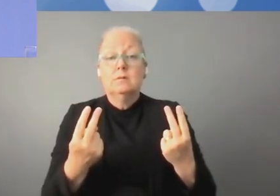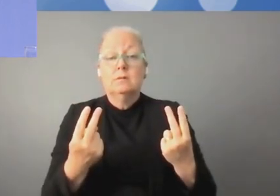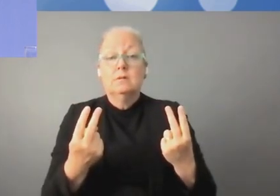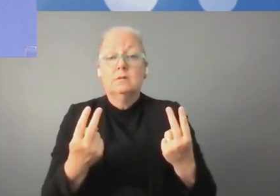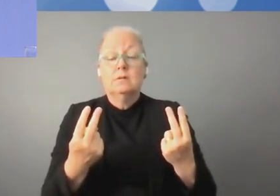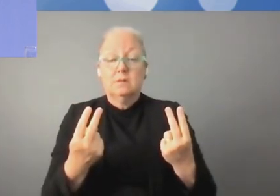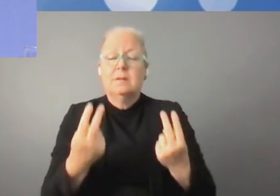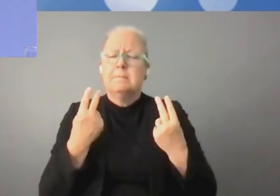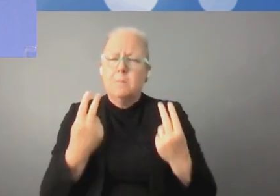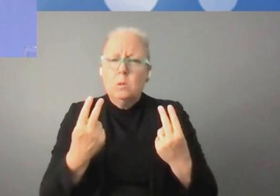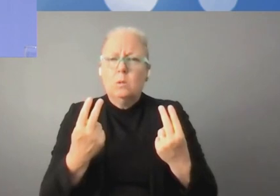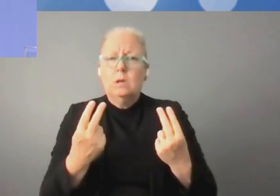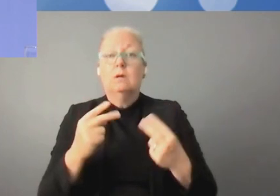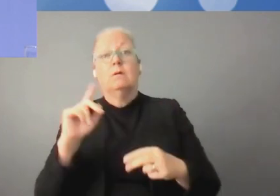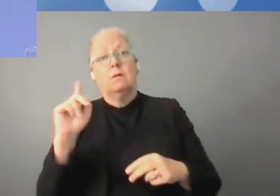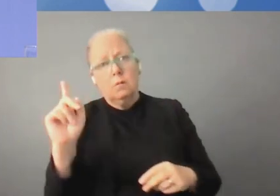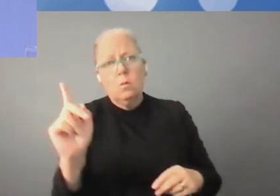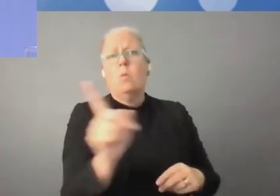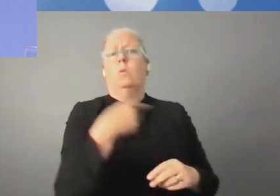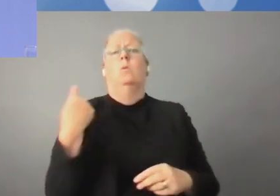diversité dans le monde qui vient.